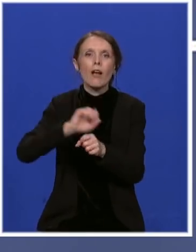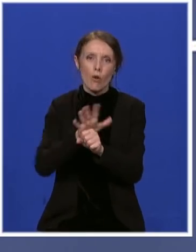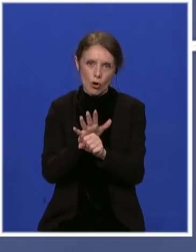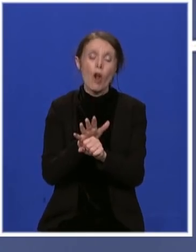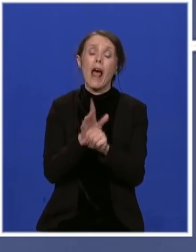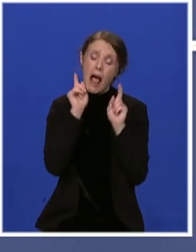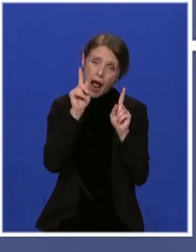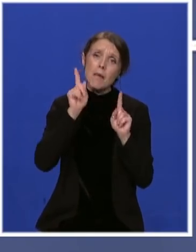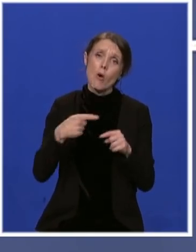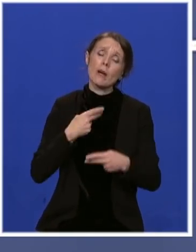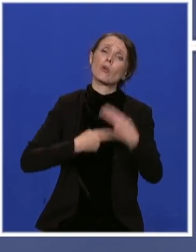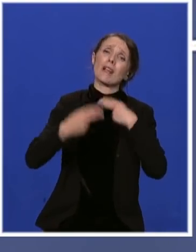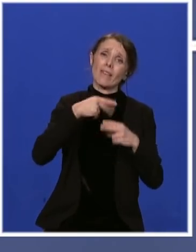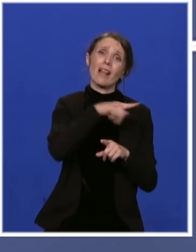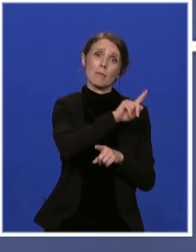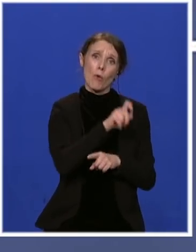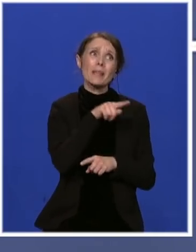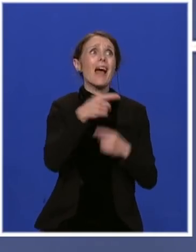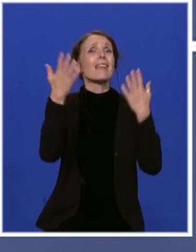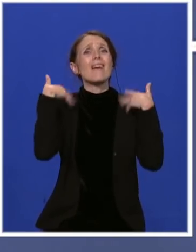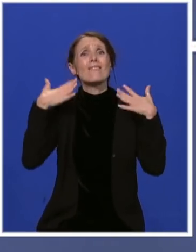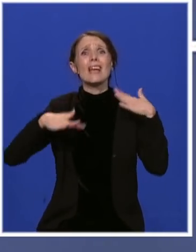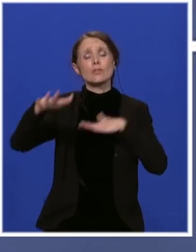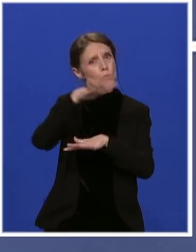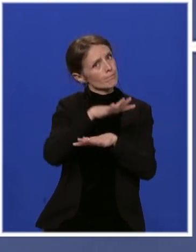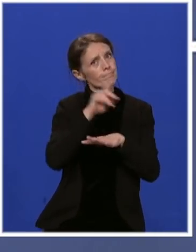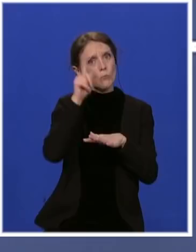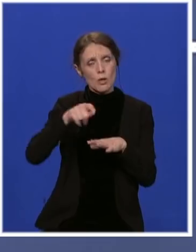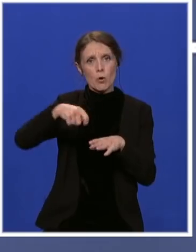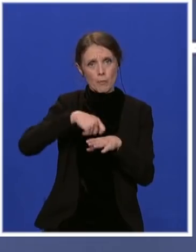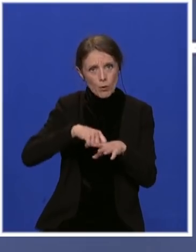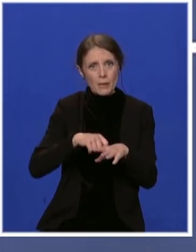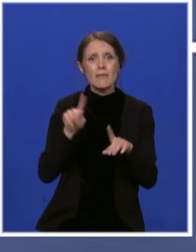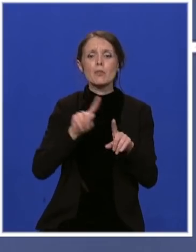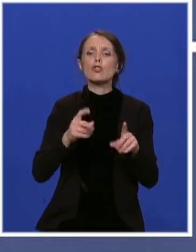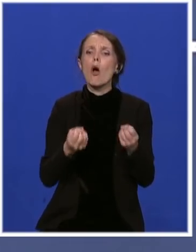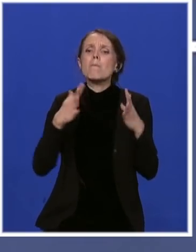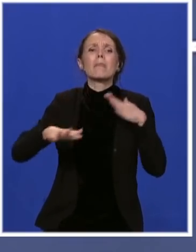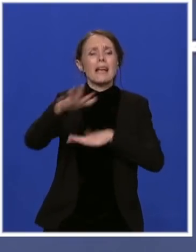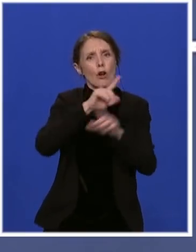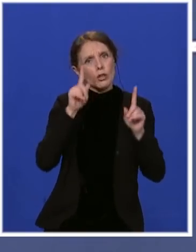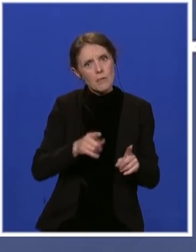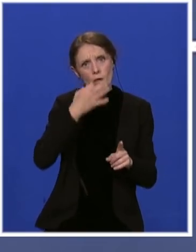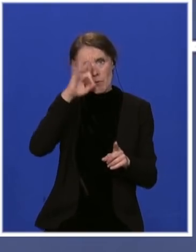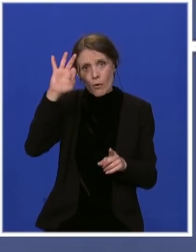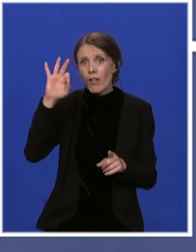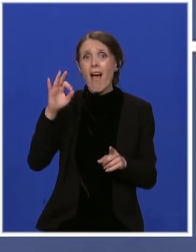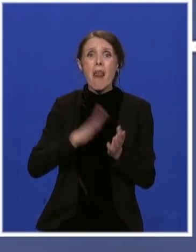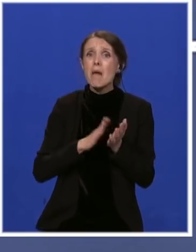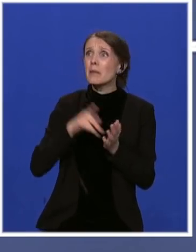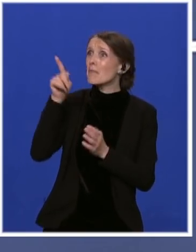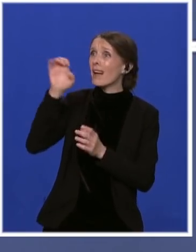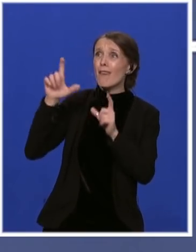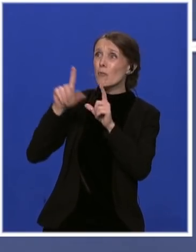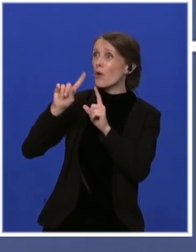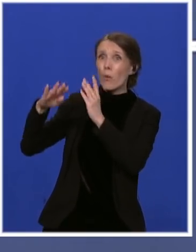i hoćemo da se vratimo i hoćemo da popravimo stanje životne sredine u našoj zemlji. Bez podrške Evrope, bez vaše podrške, mi to ne bismo